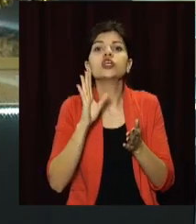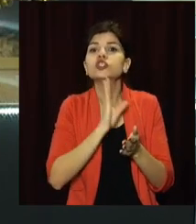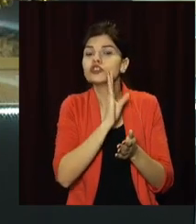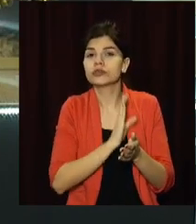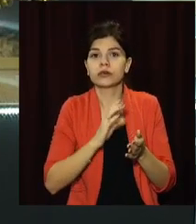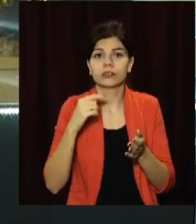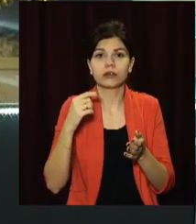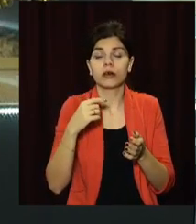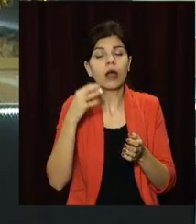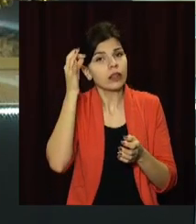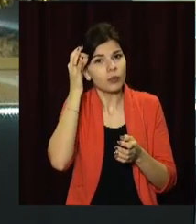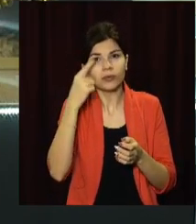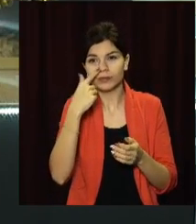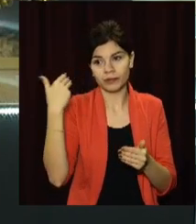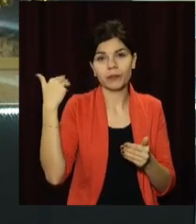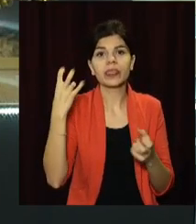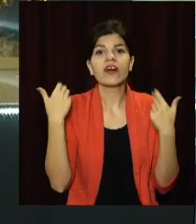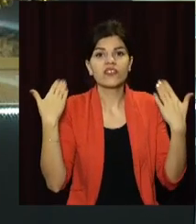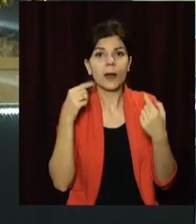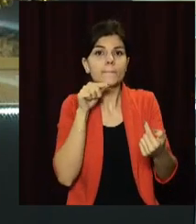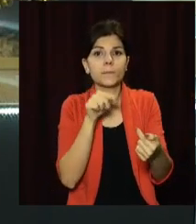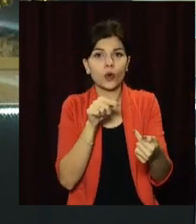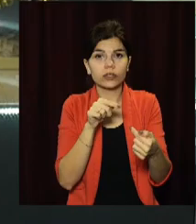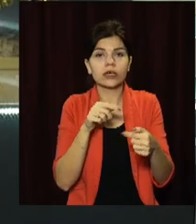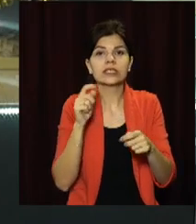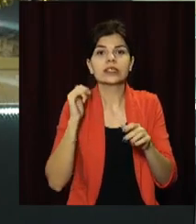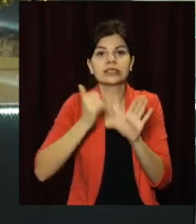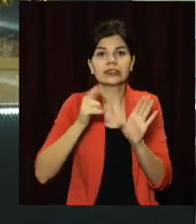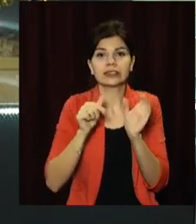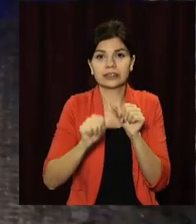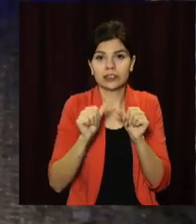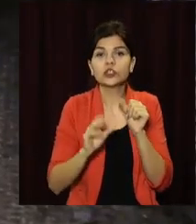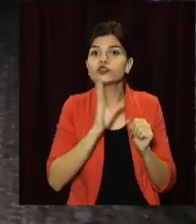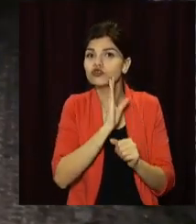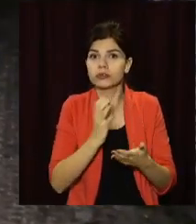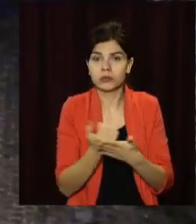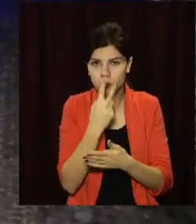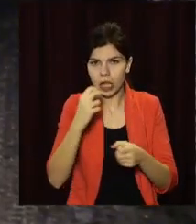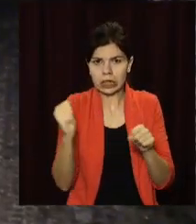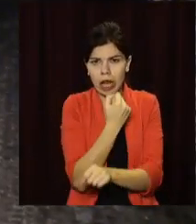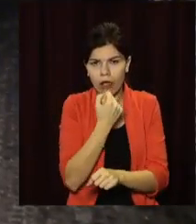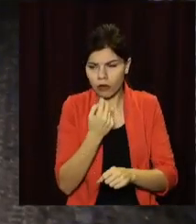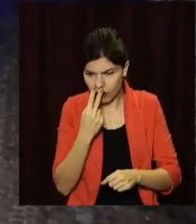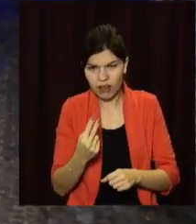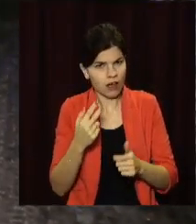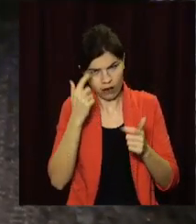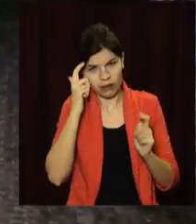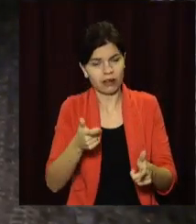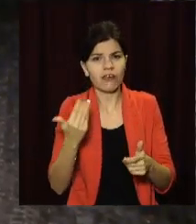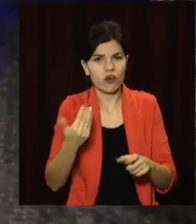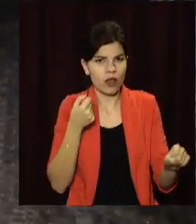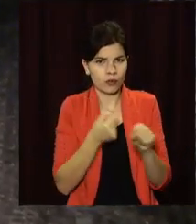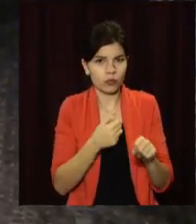жінки. Нагадаємо, на вихідних навпроти заправки знайшли тіло жінки з травмами, характерними для ДТП.